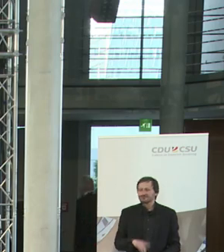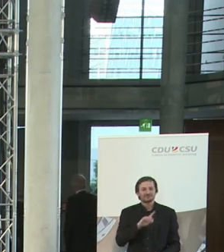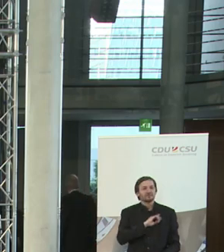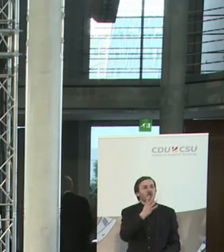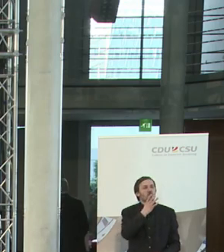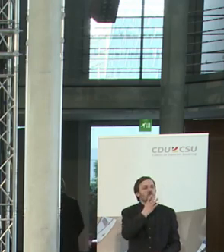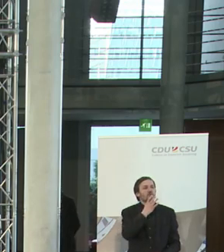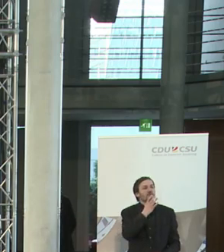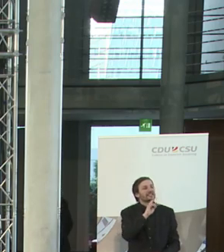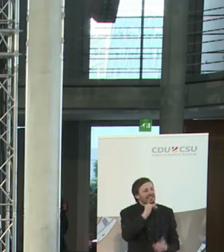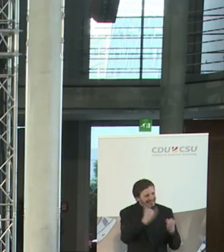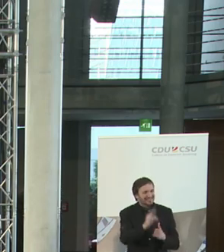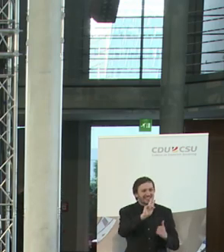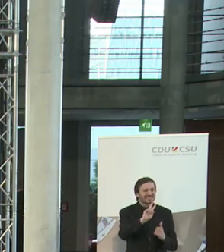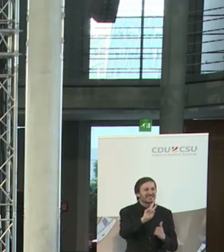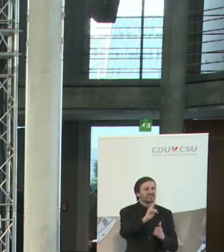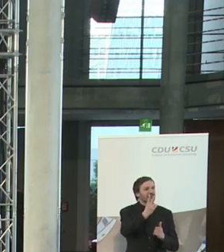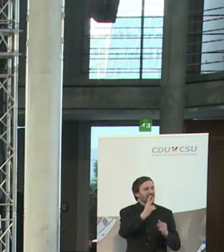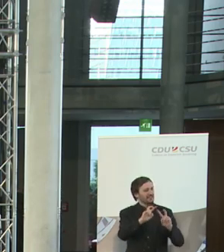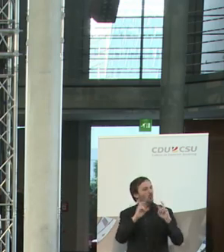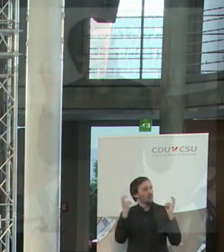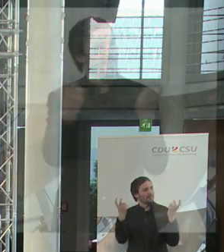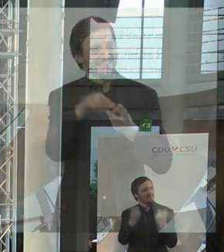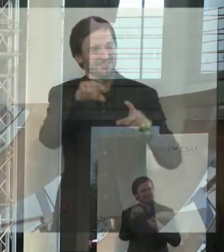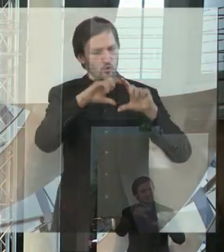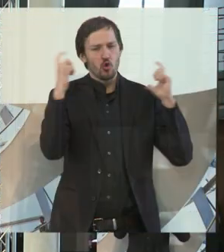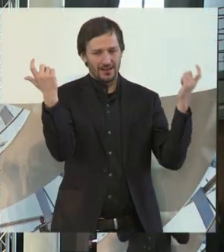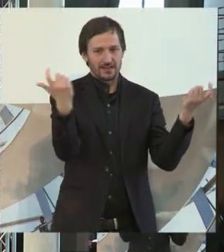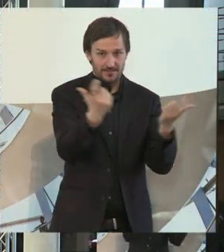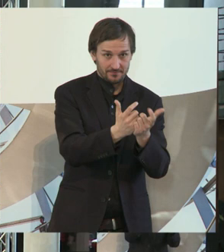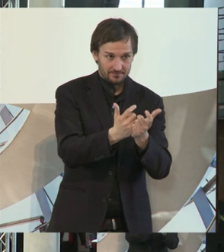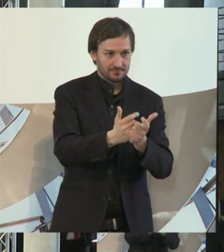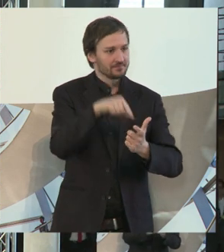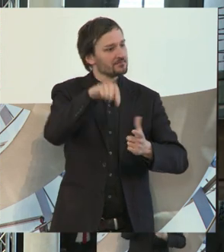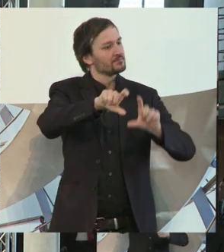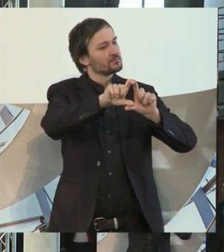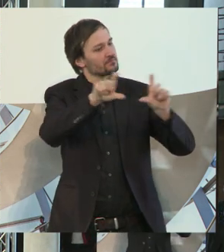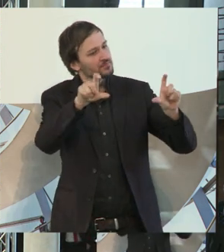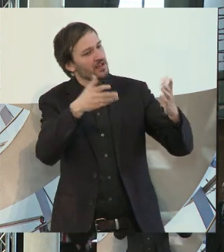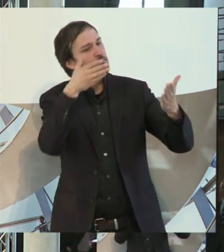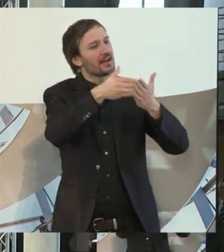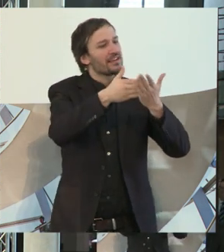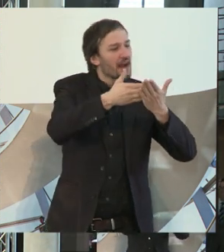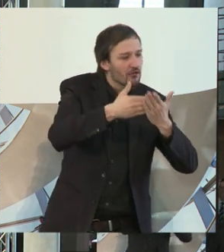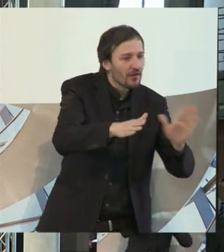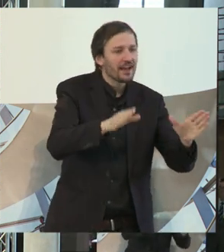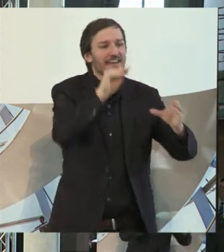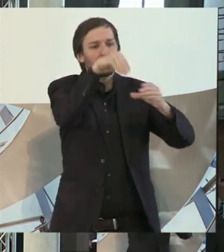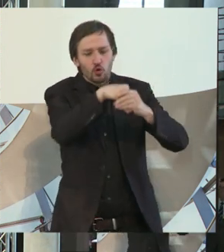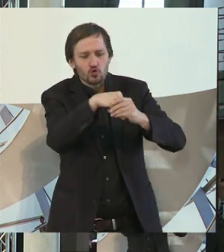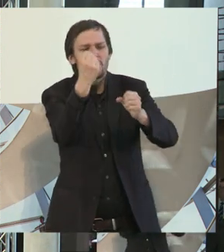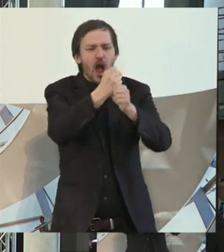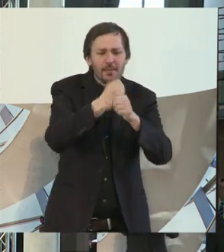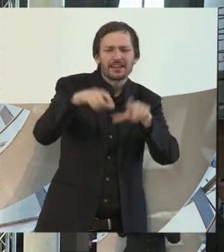Wir kommen zur zweiten Runde unseres Kongresses Barrierefrei und Inklusion in Arbeit und